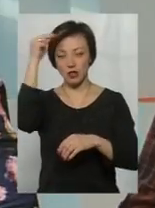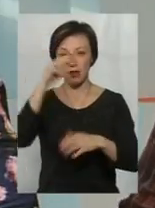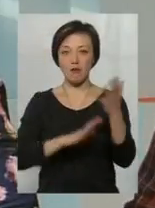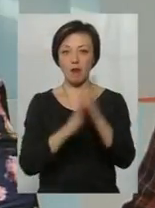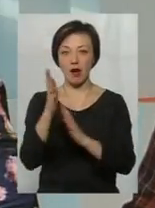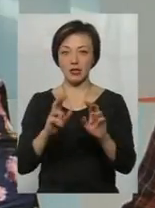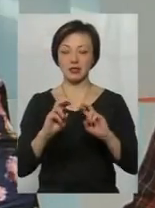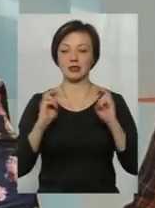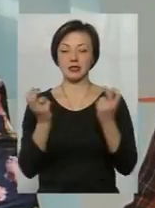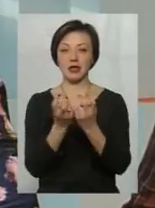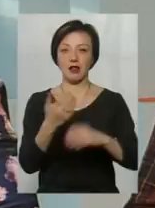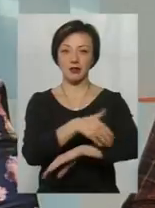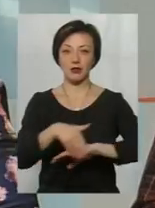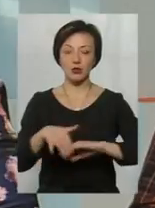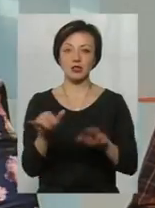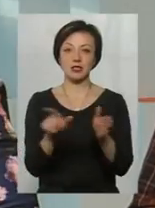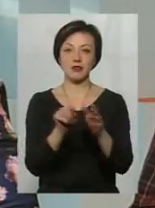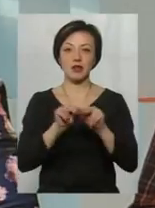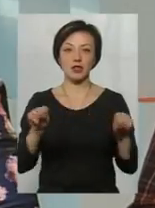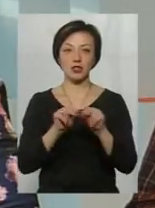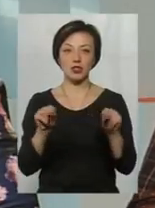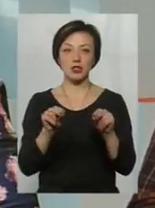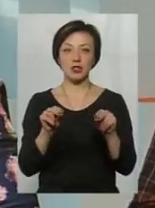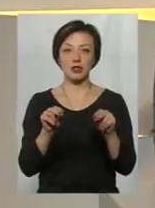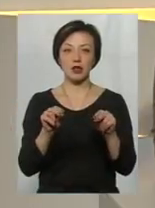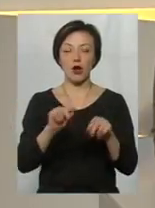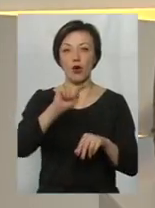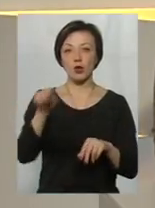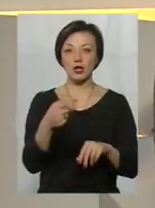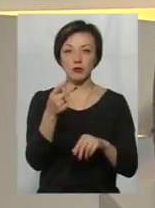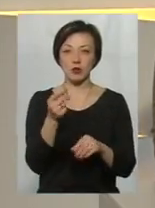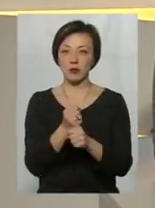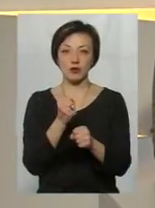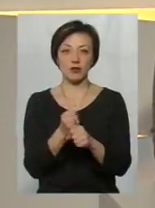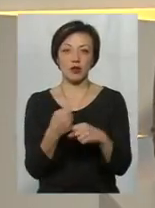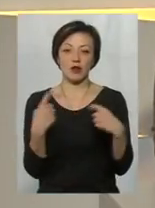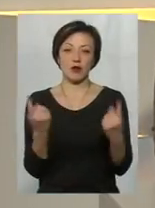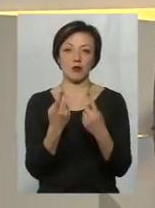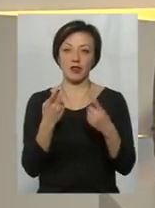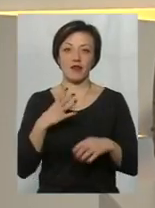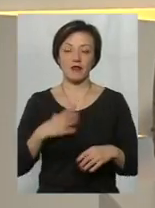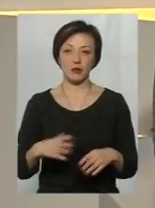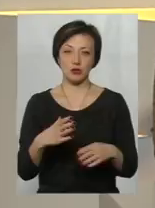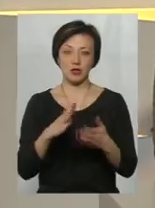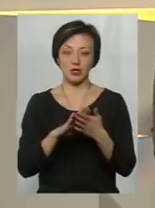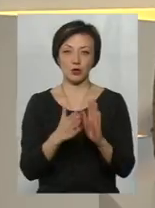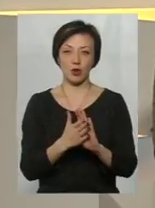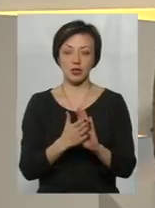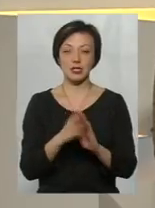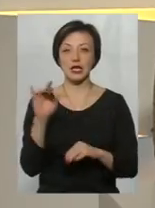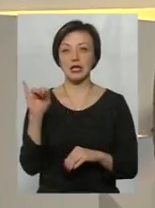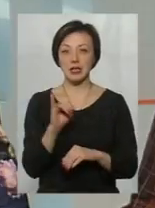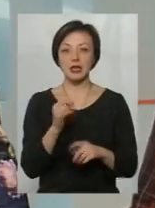на траві, і з викладачем годину-півтори працювали в абсолютно вимушеній ситуації.